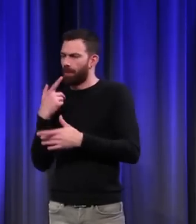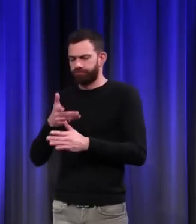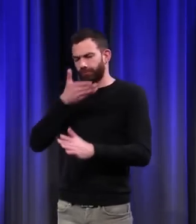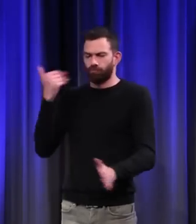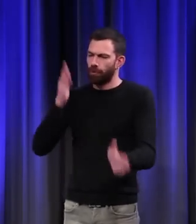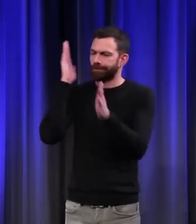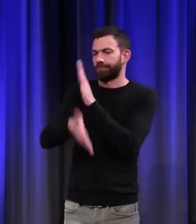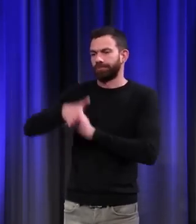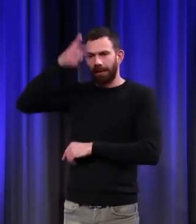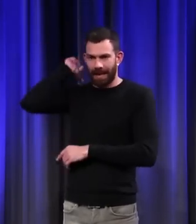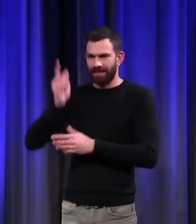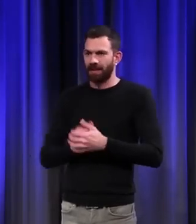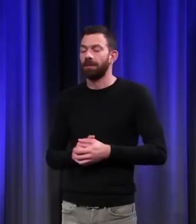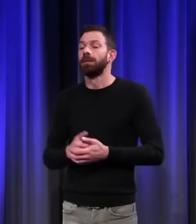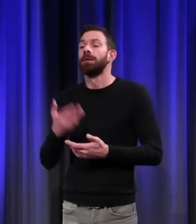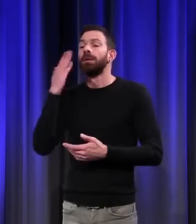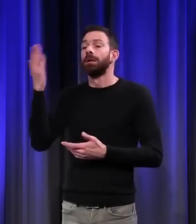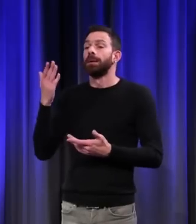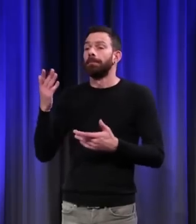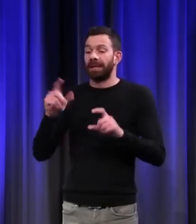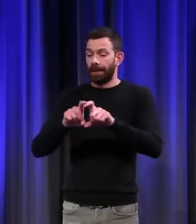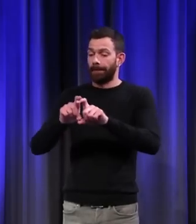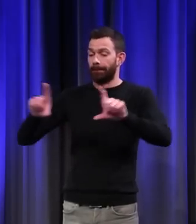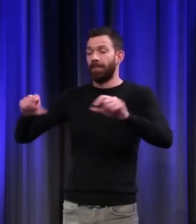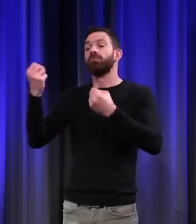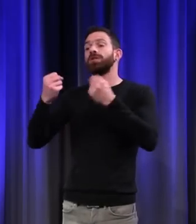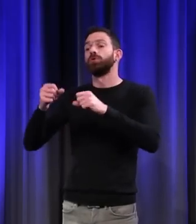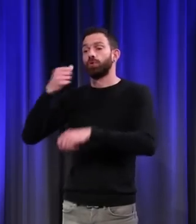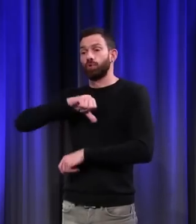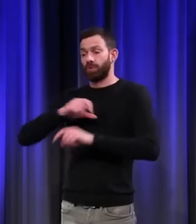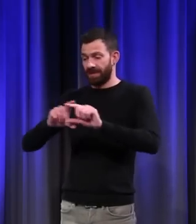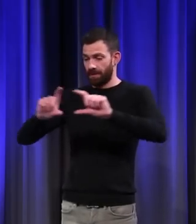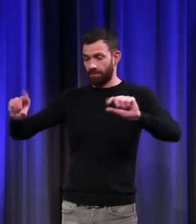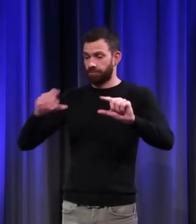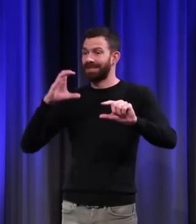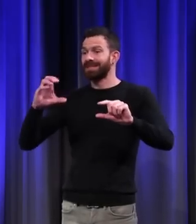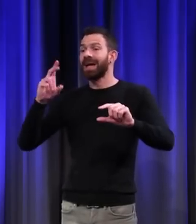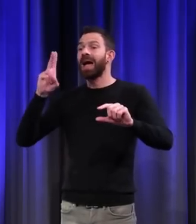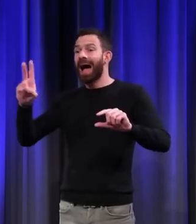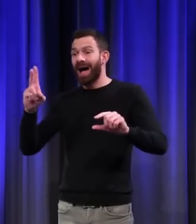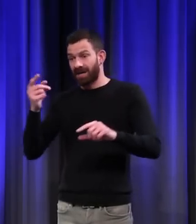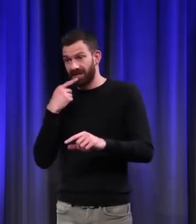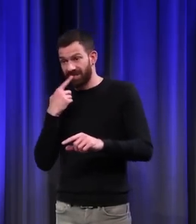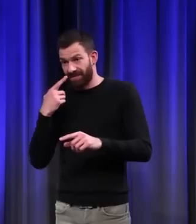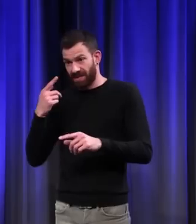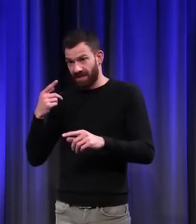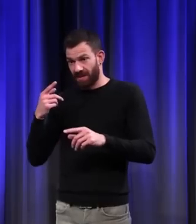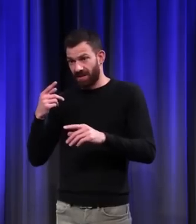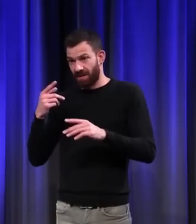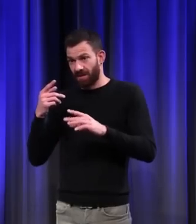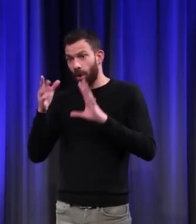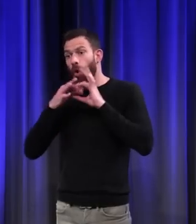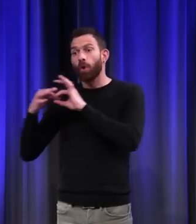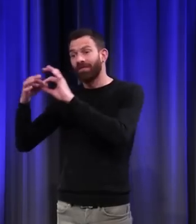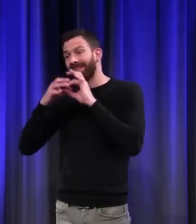CH sur une plaque de voiture suisse, ça ne veut pas dire confédération helvétique. C'est aussi CH du côté de la